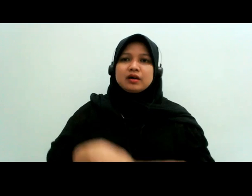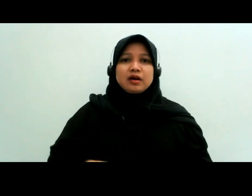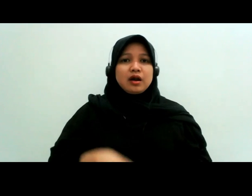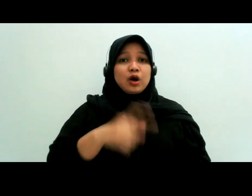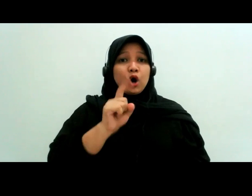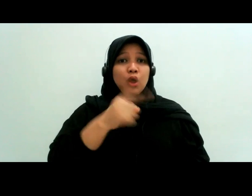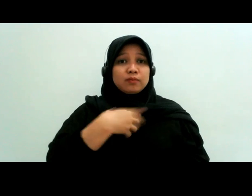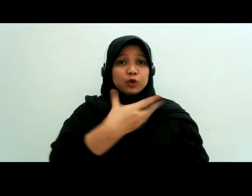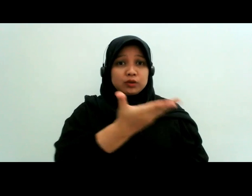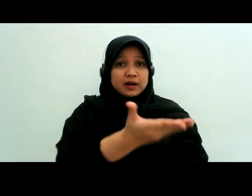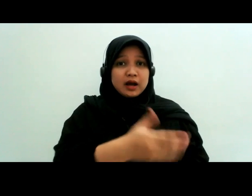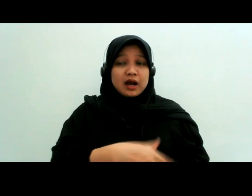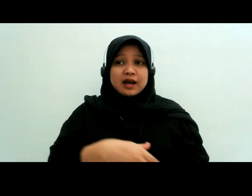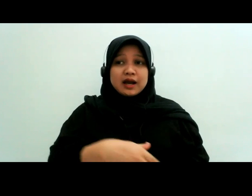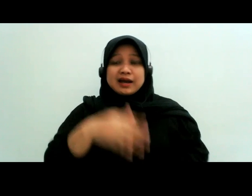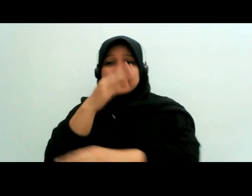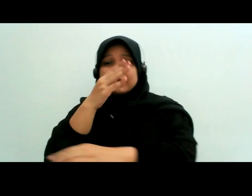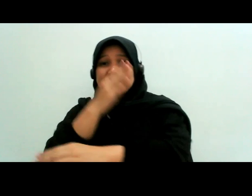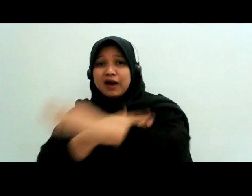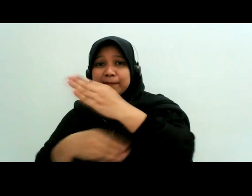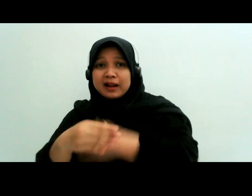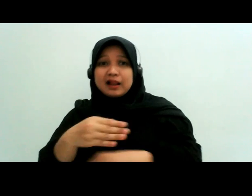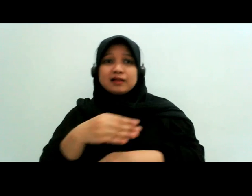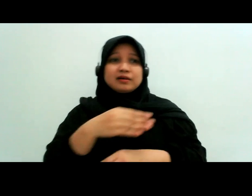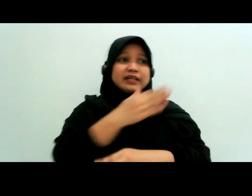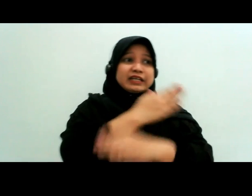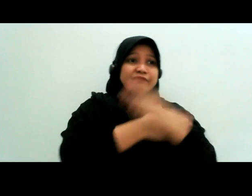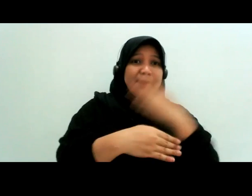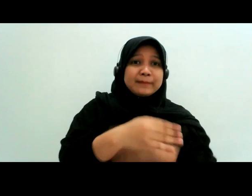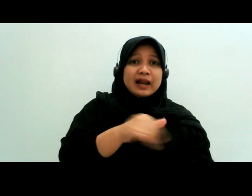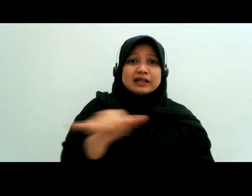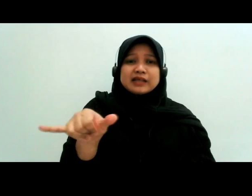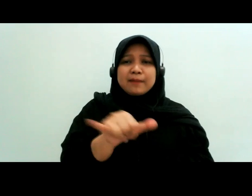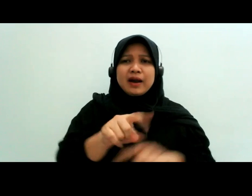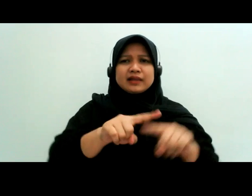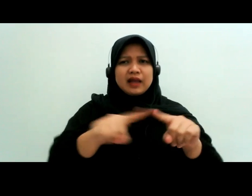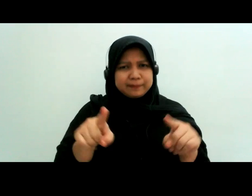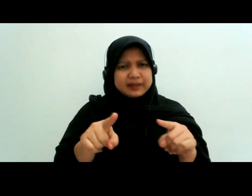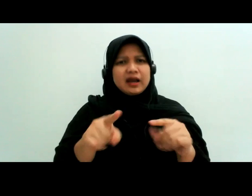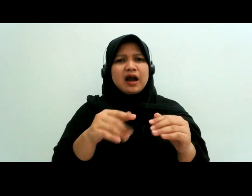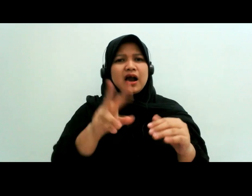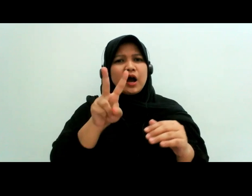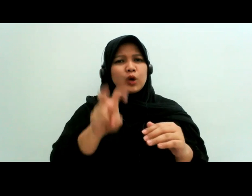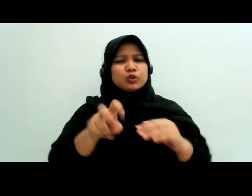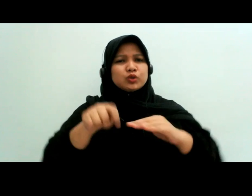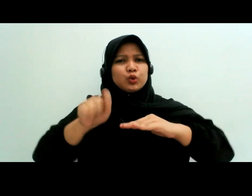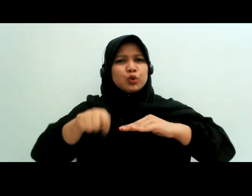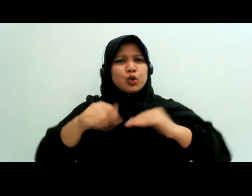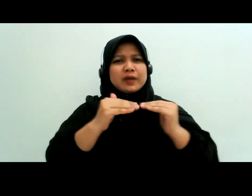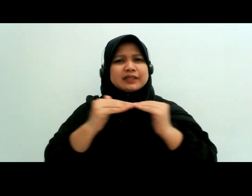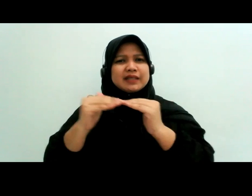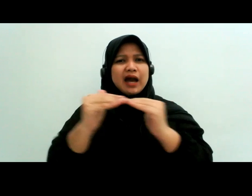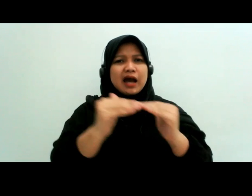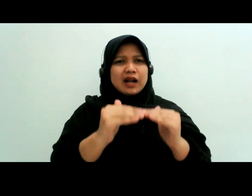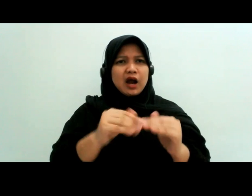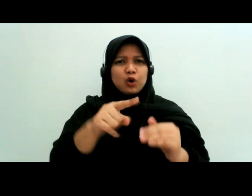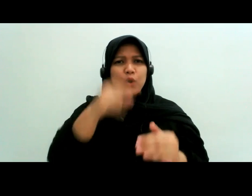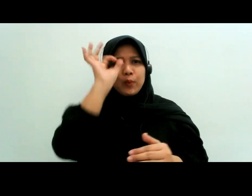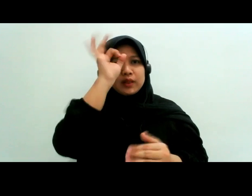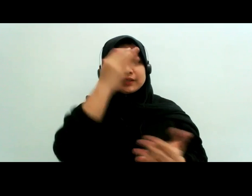punya apa ya kesamaan hukum ya jangan kena difabel mintanya damai-damai gitu aja apa gimana Mbak kira-kira